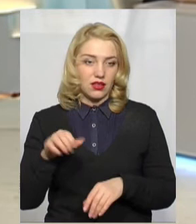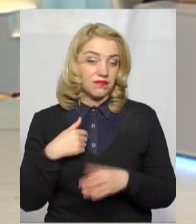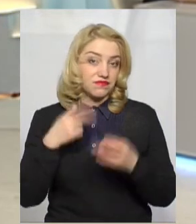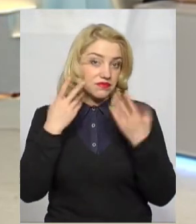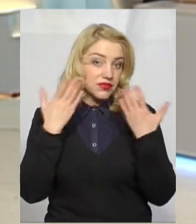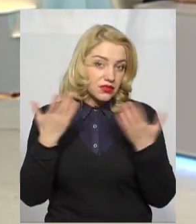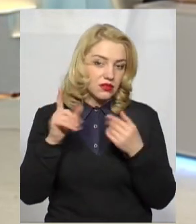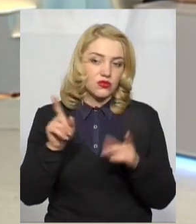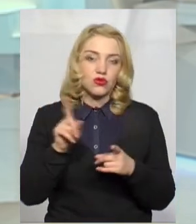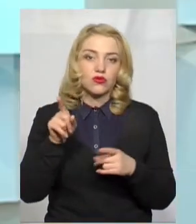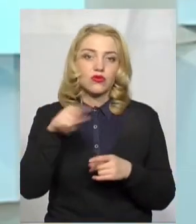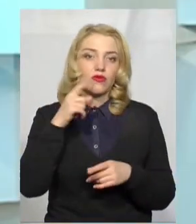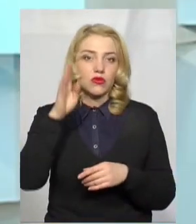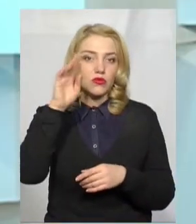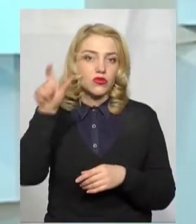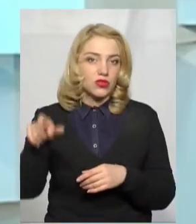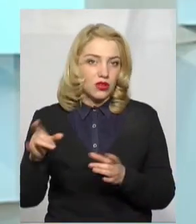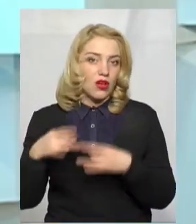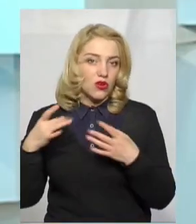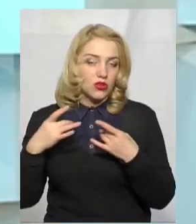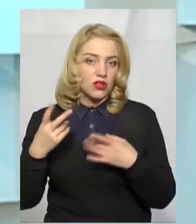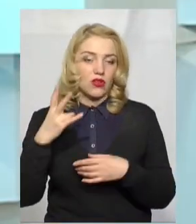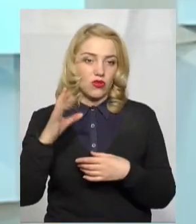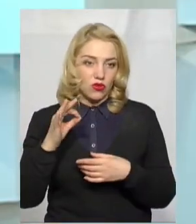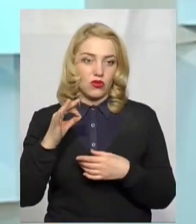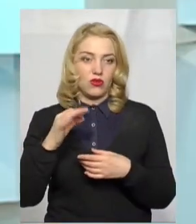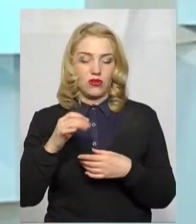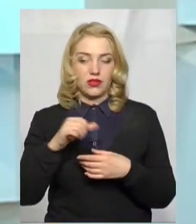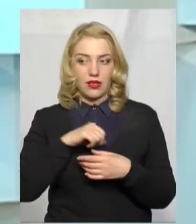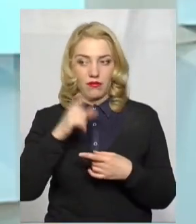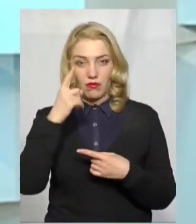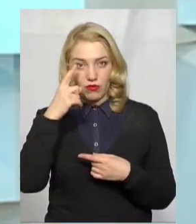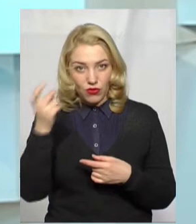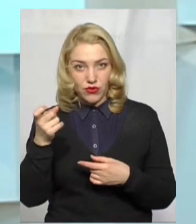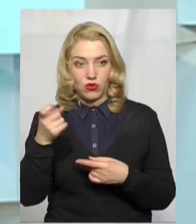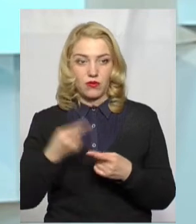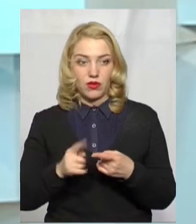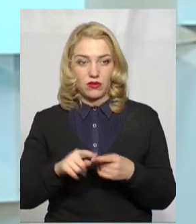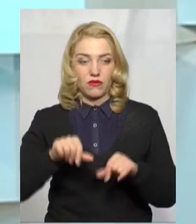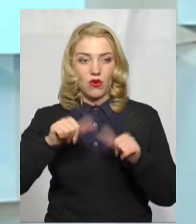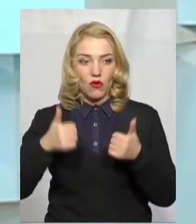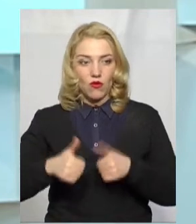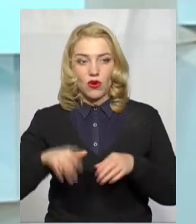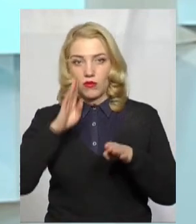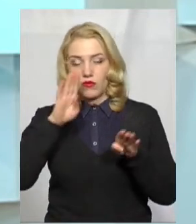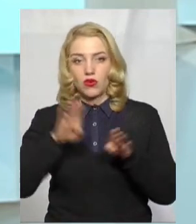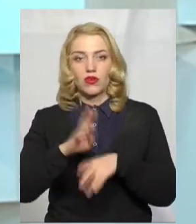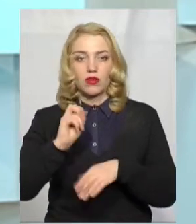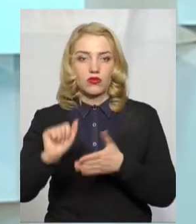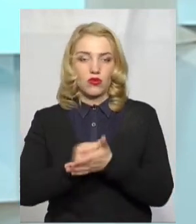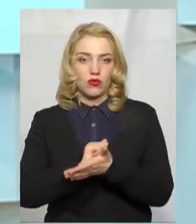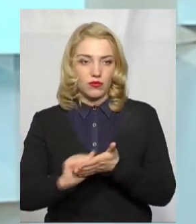анкету говорить, безпосередньо Максим, але саме повідомлення, воно оформлене як окремий документ,